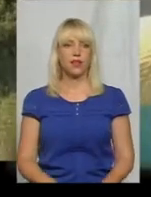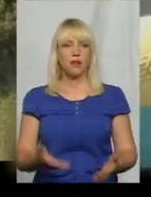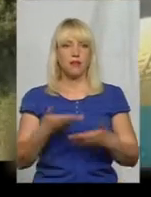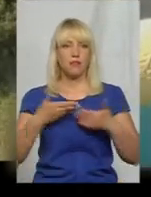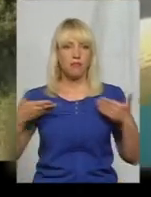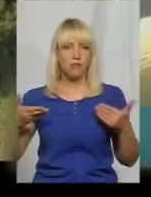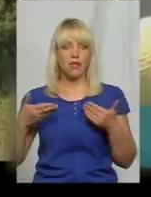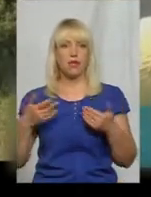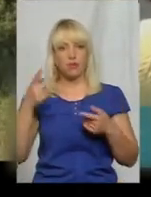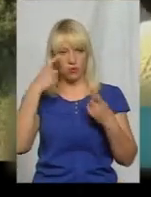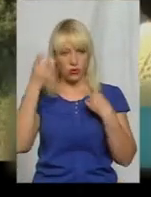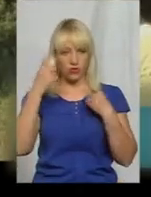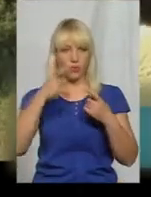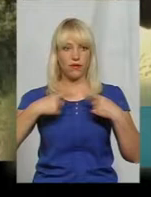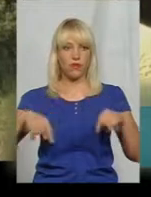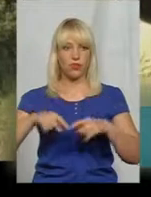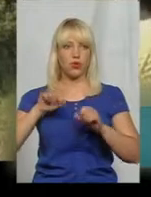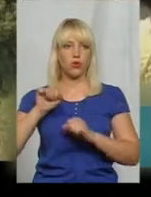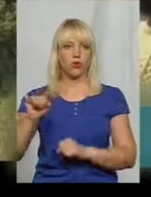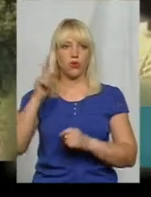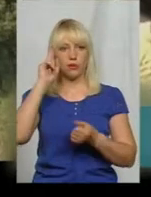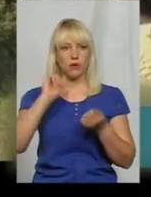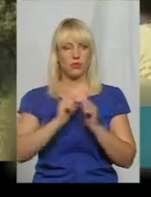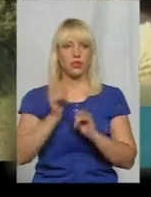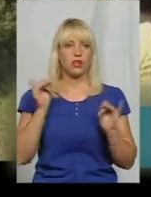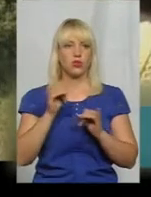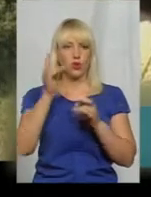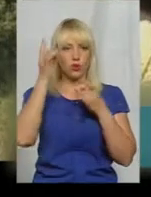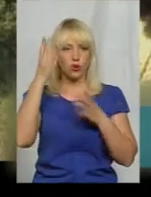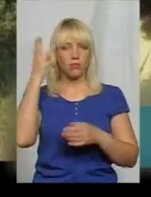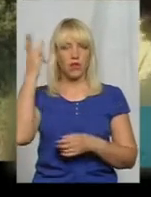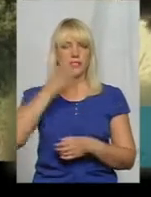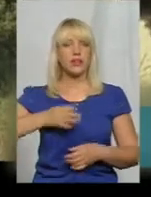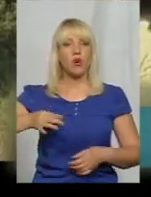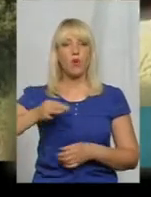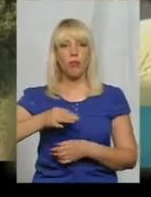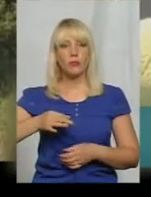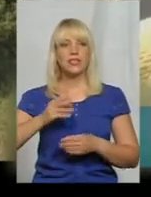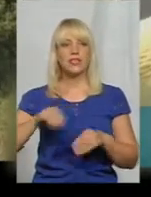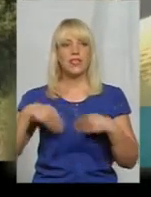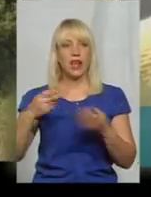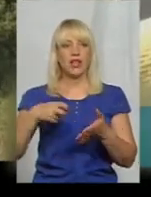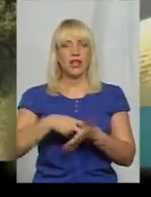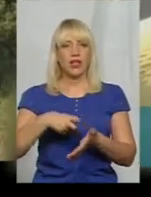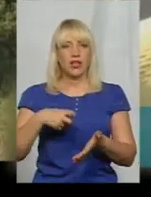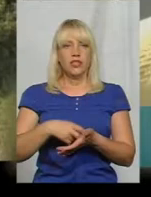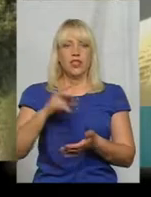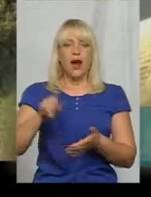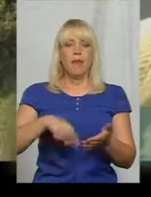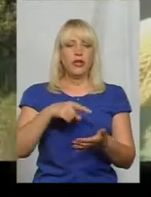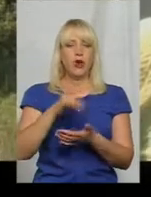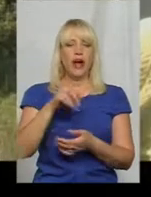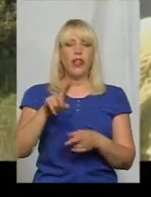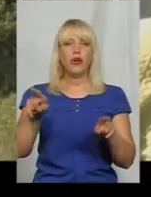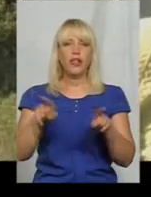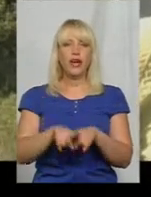Ми проінформували відділ охорони пам'яток історії культури в Хмельницькій області, дали лист на міську раду, що